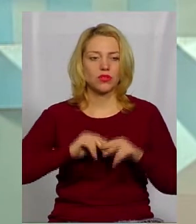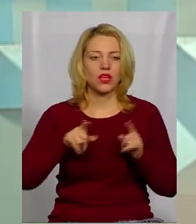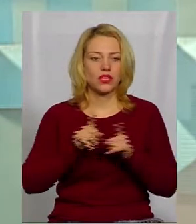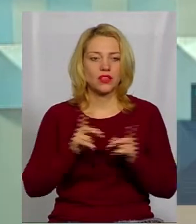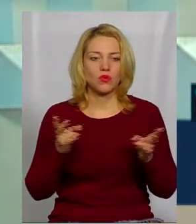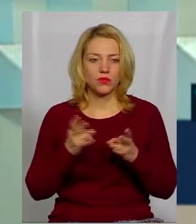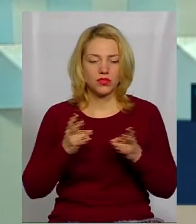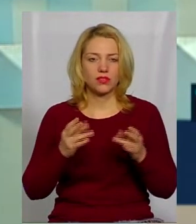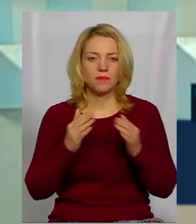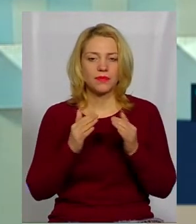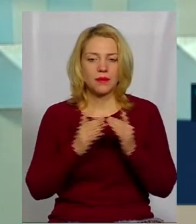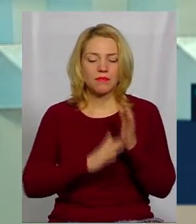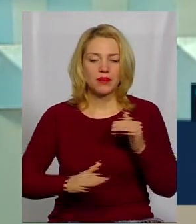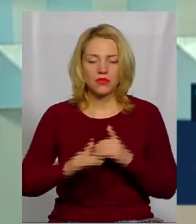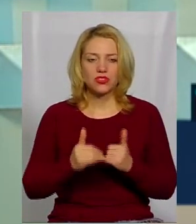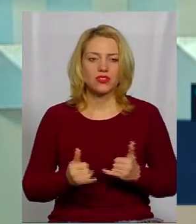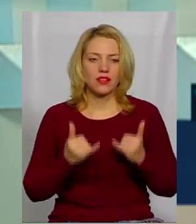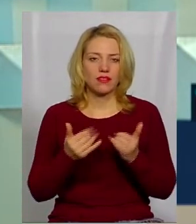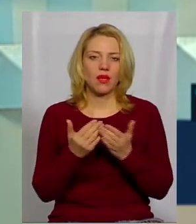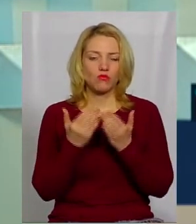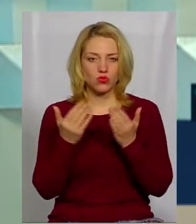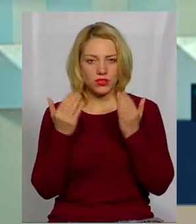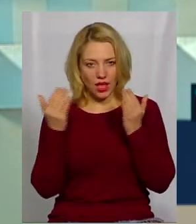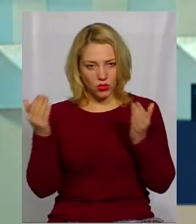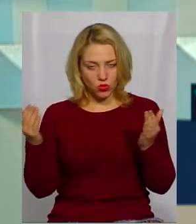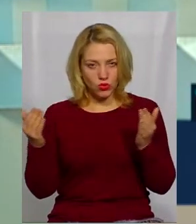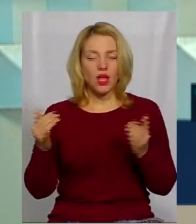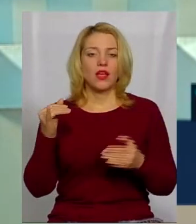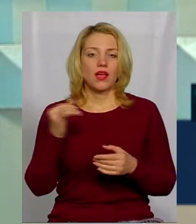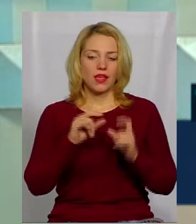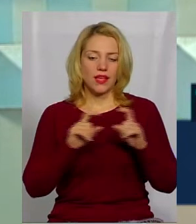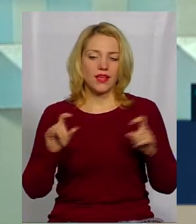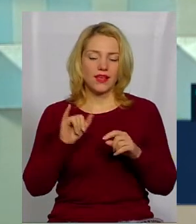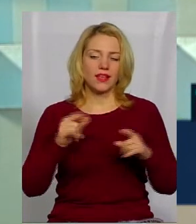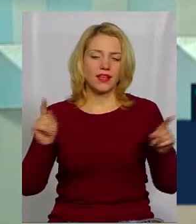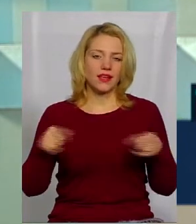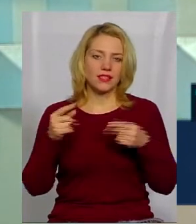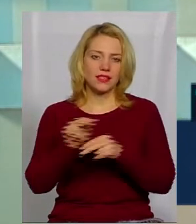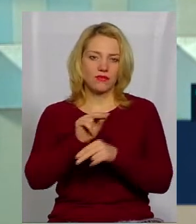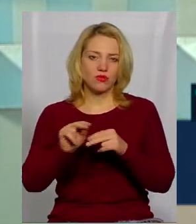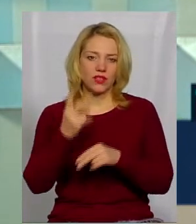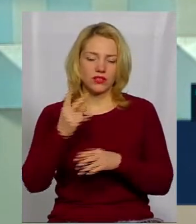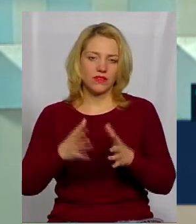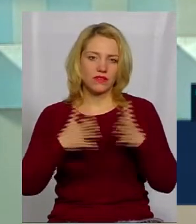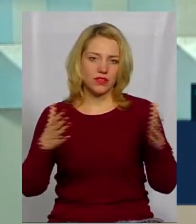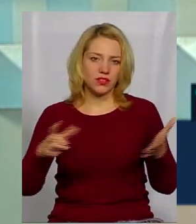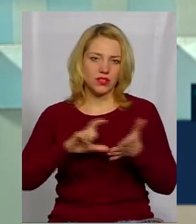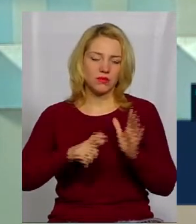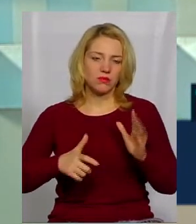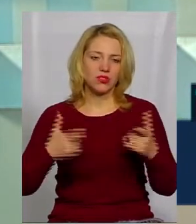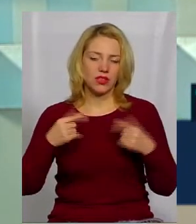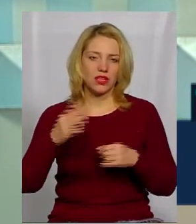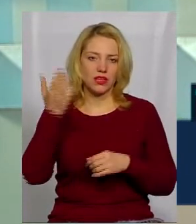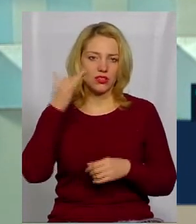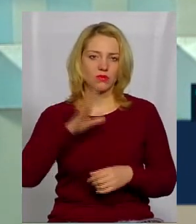необхідні приміщення для музею краєзнавчого. І відреставрували два великих приміщення, де були раніше